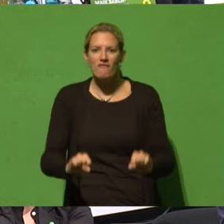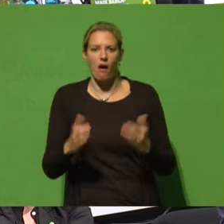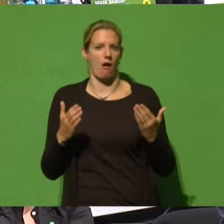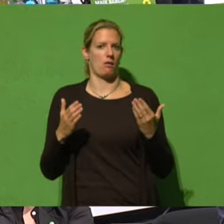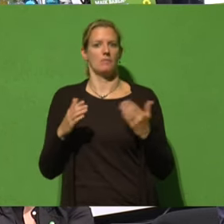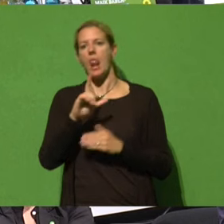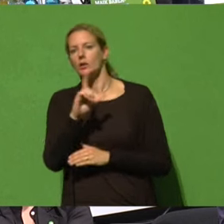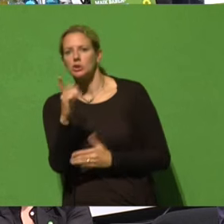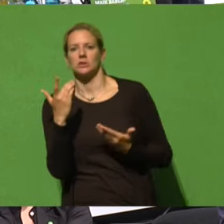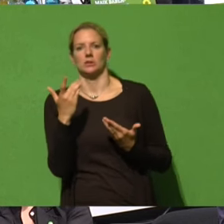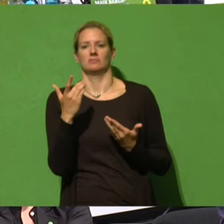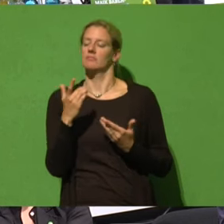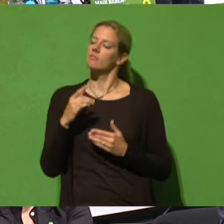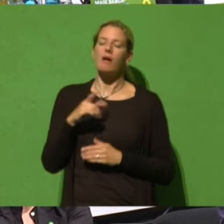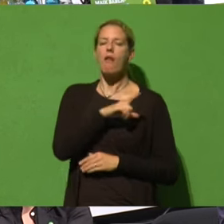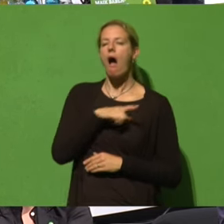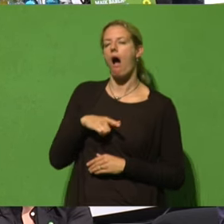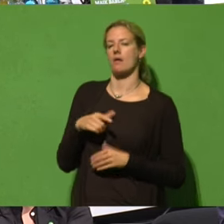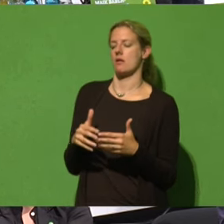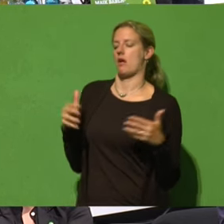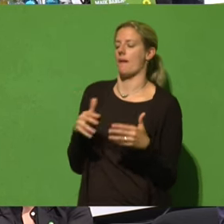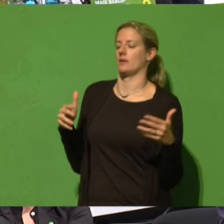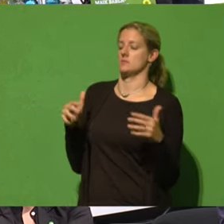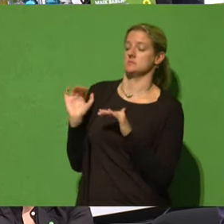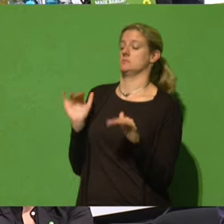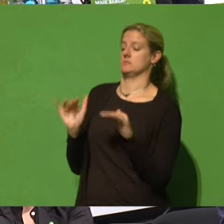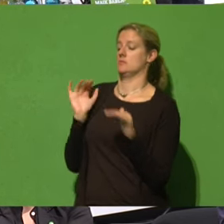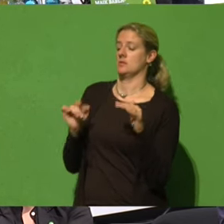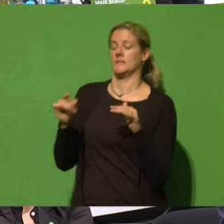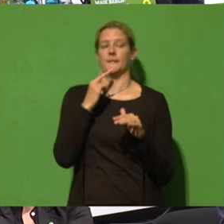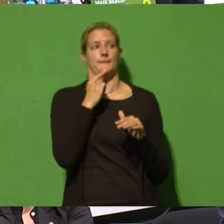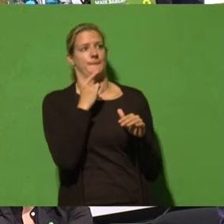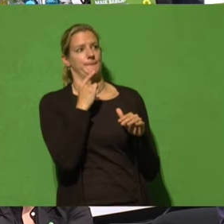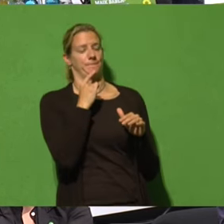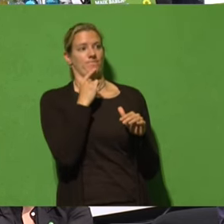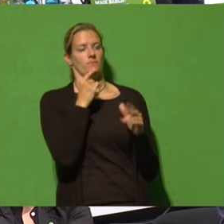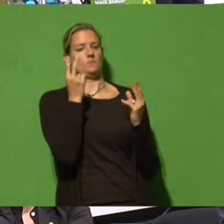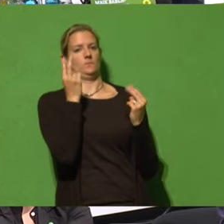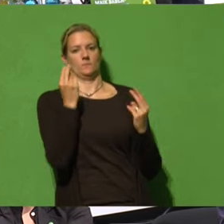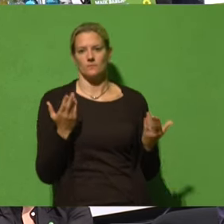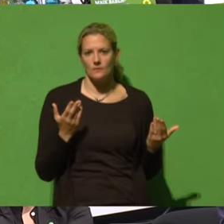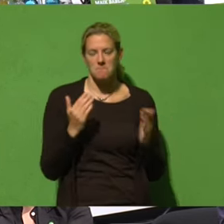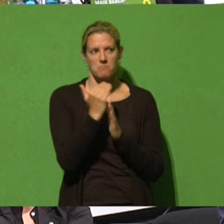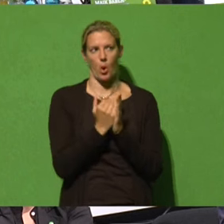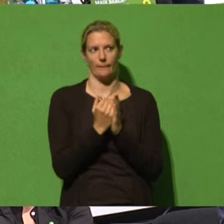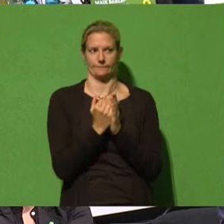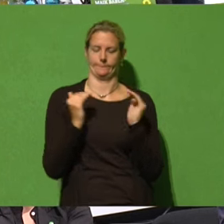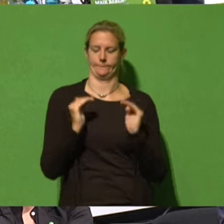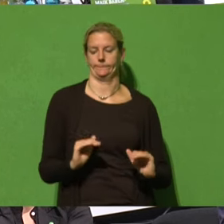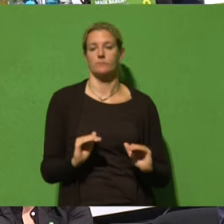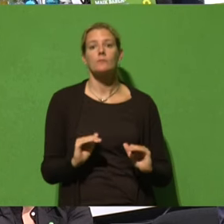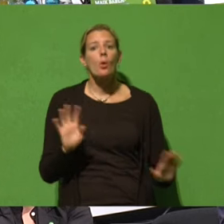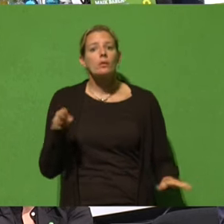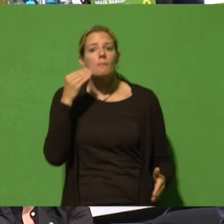lange in die Kniekehlen, bis er selbst bei seinem winzigen Programmchen einknickt. Und die Kanzlerin, die Kanzlerin schweigt dazu.